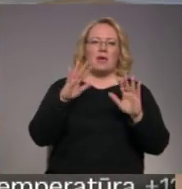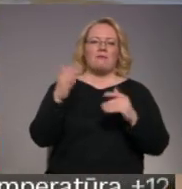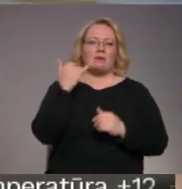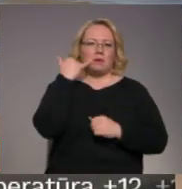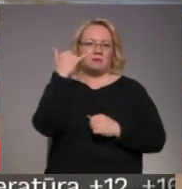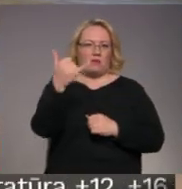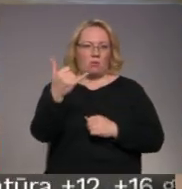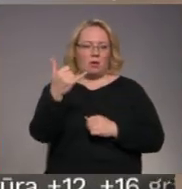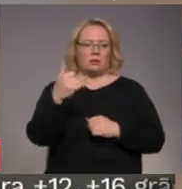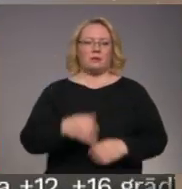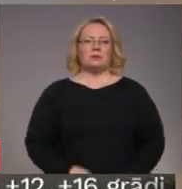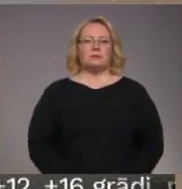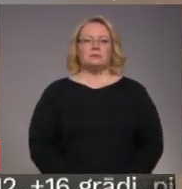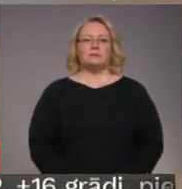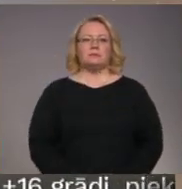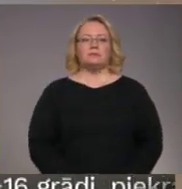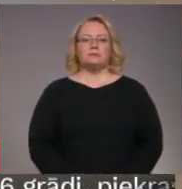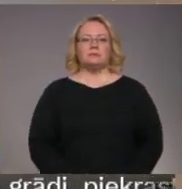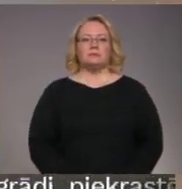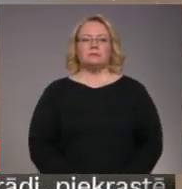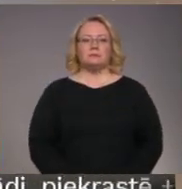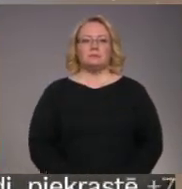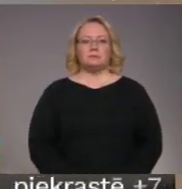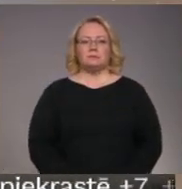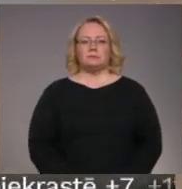telefoniski. Baiba Demberga, Tereza Matisone, Talsu televīzija.